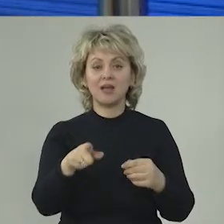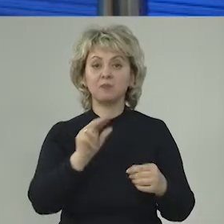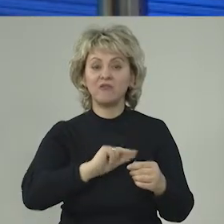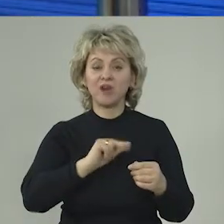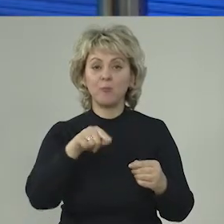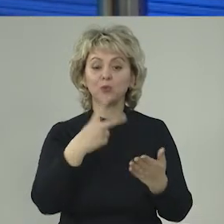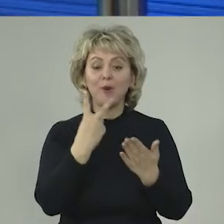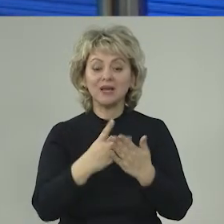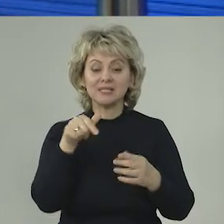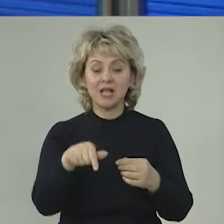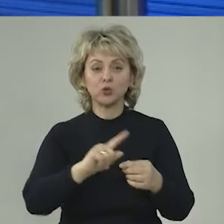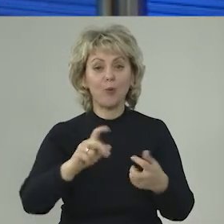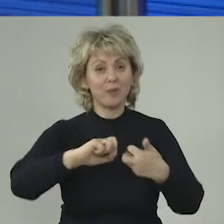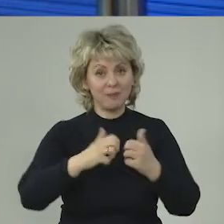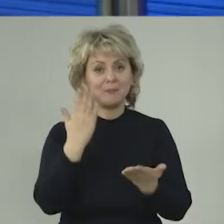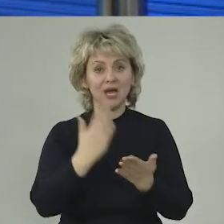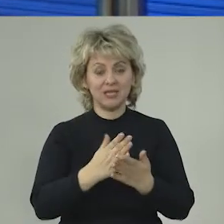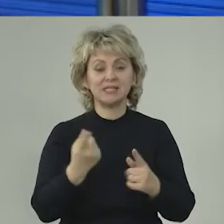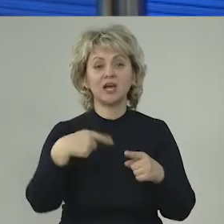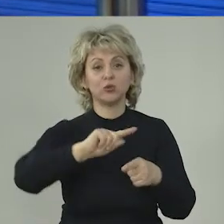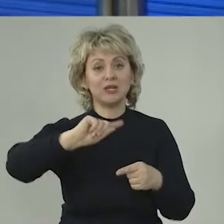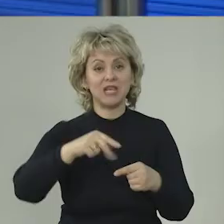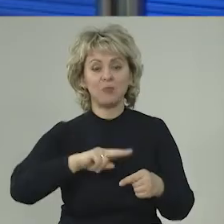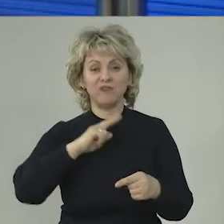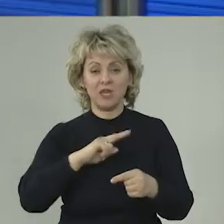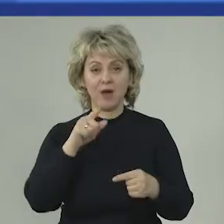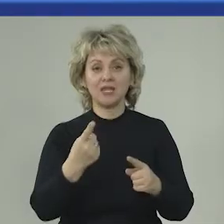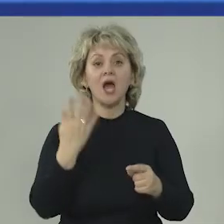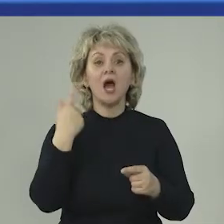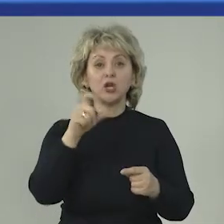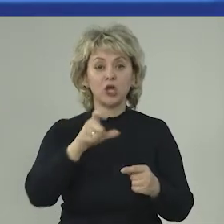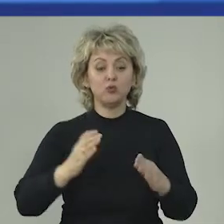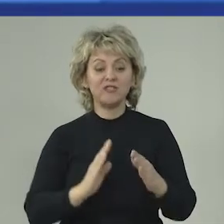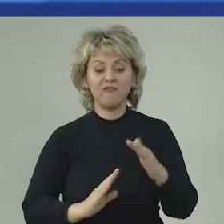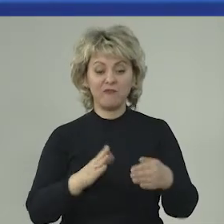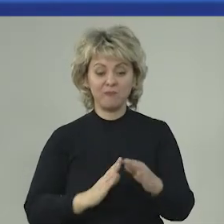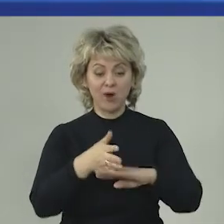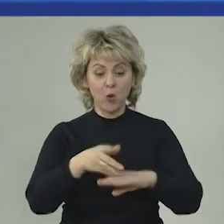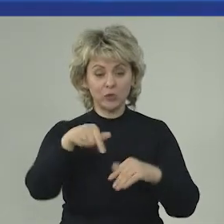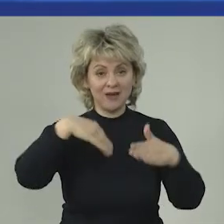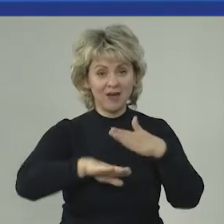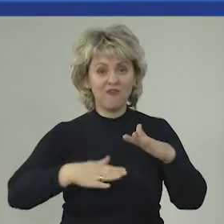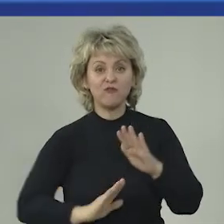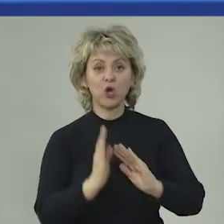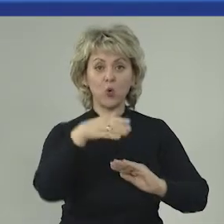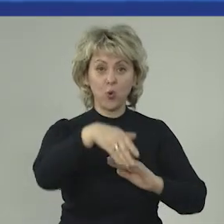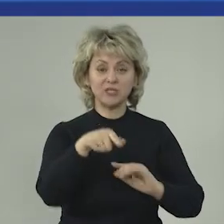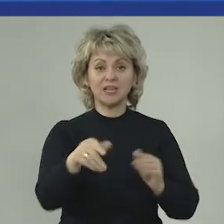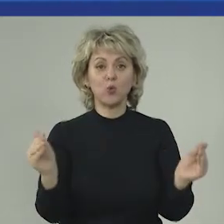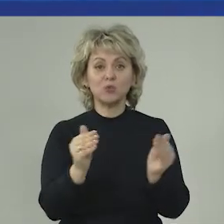результате эксплуатации показал, что это проблема, которая требует внимания. Когда люди из него выходят, достаточно узкое